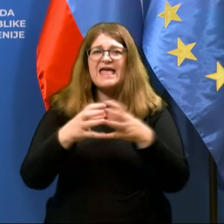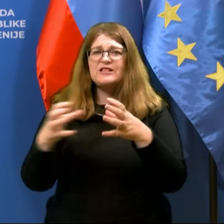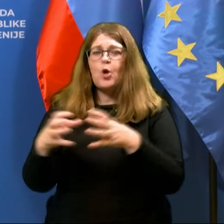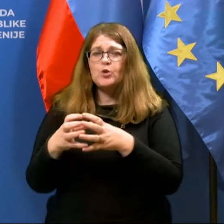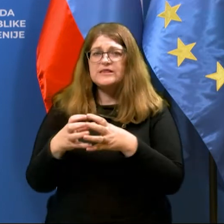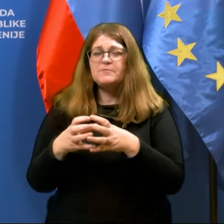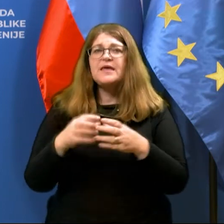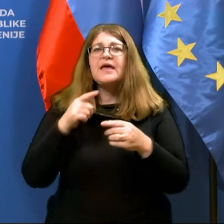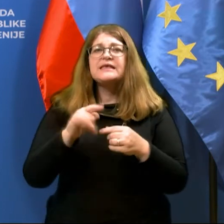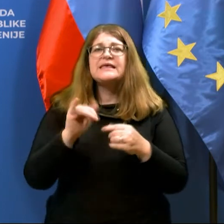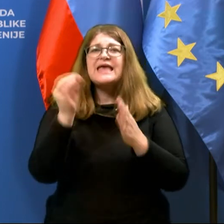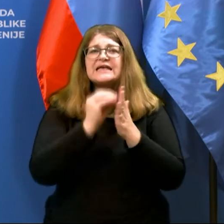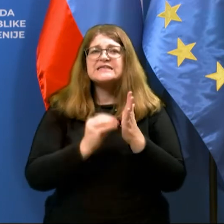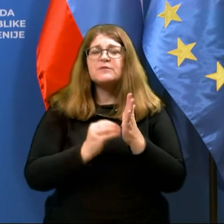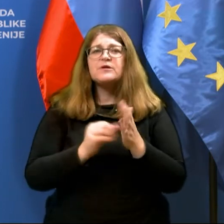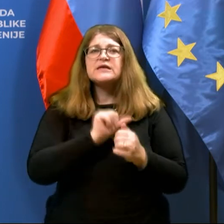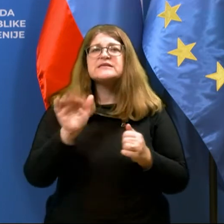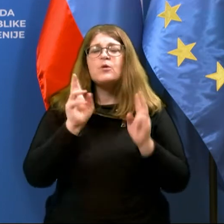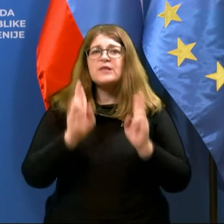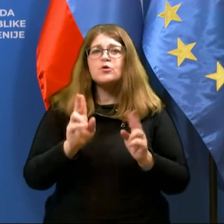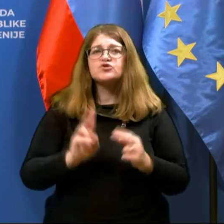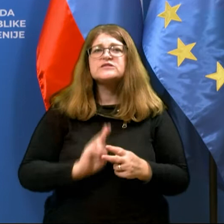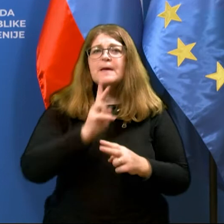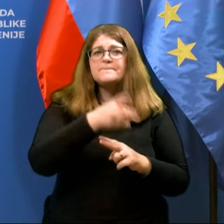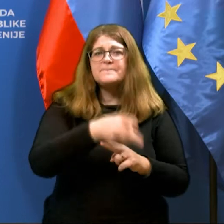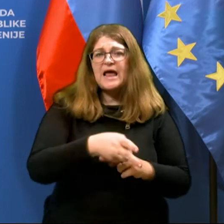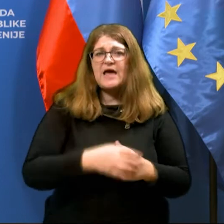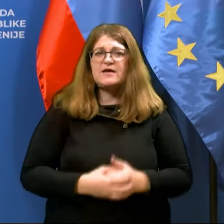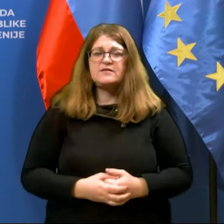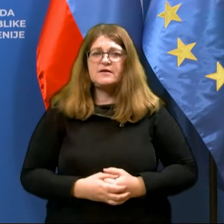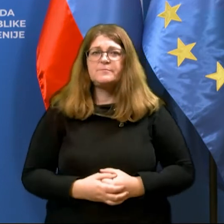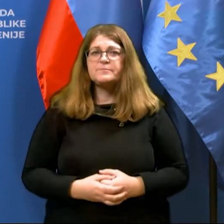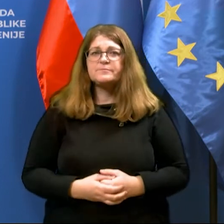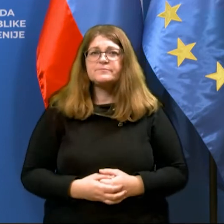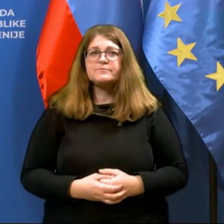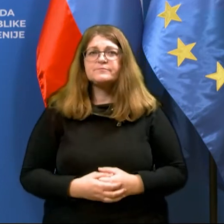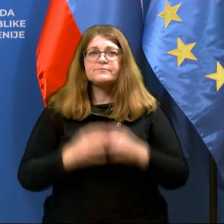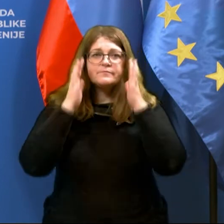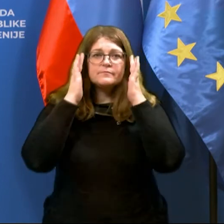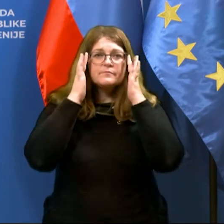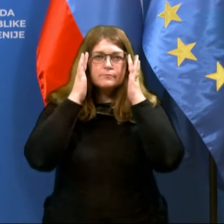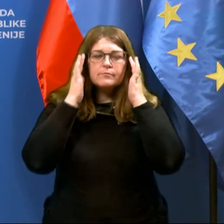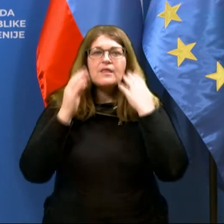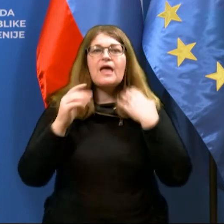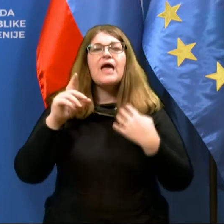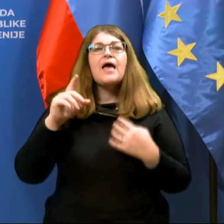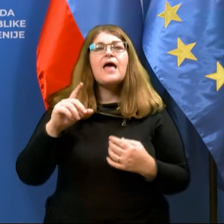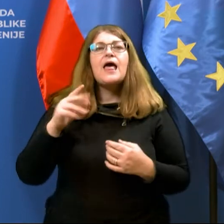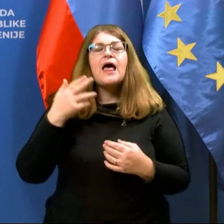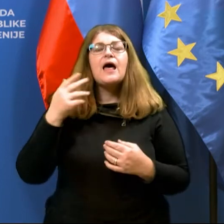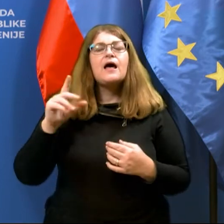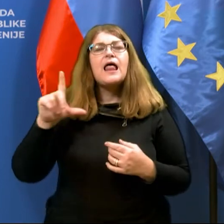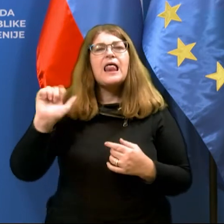je nekako definirana zgolj na možnost prehajane leteh v nujnih primerih. V Latviji velja omejitev gibanja